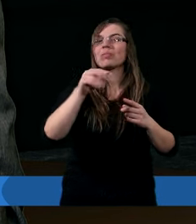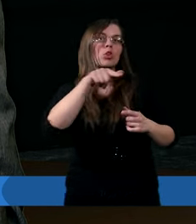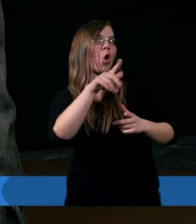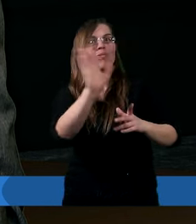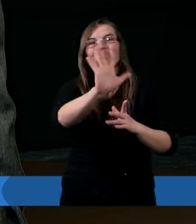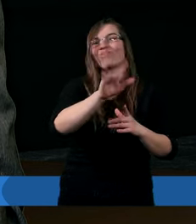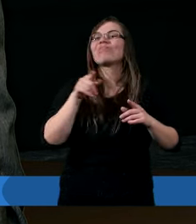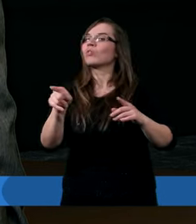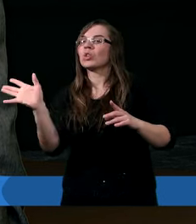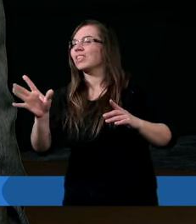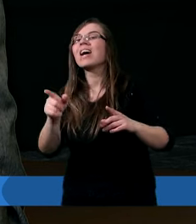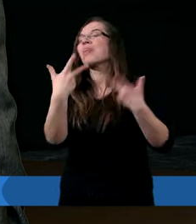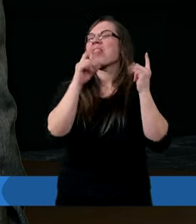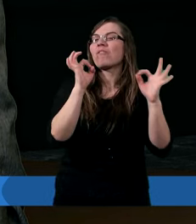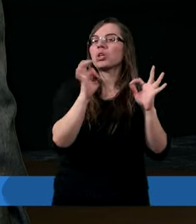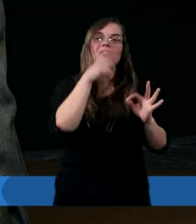jest niedobre, to jest niewłaściwe.